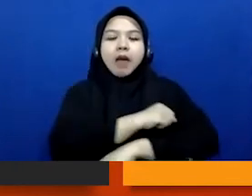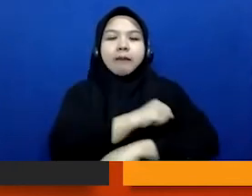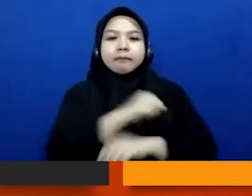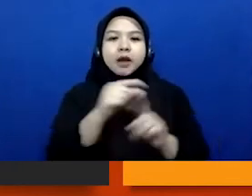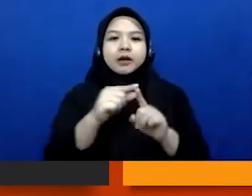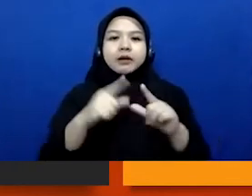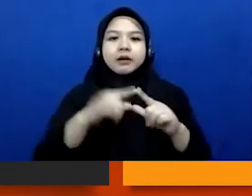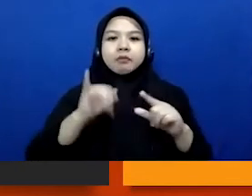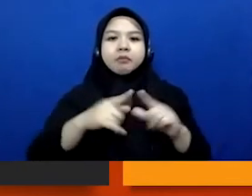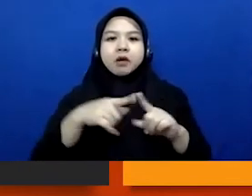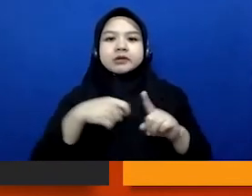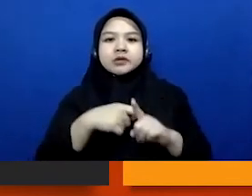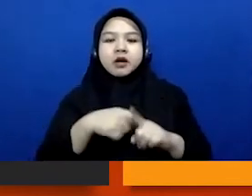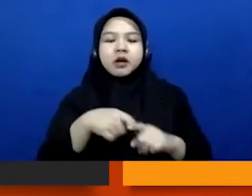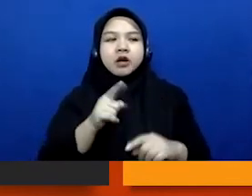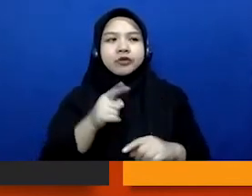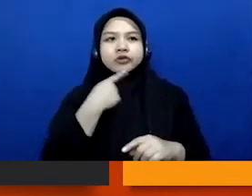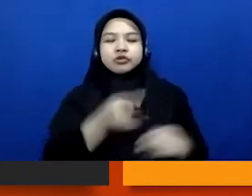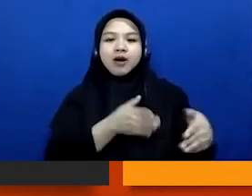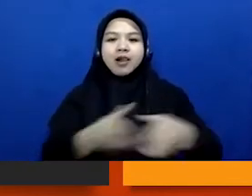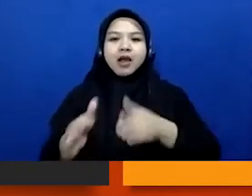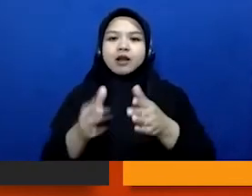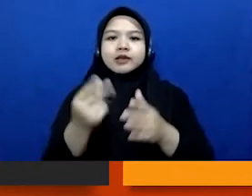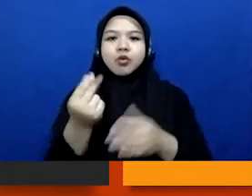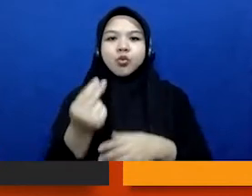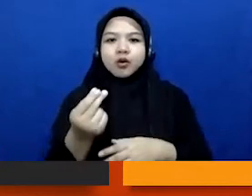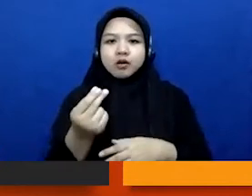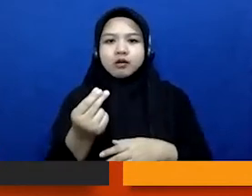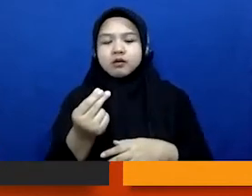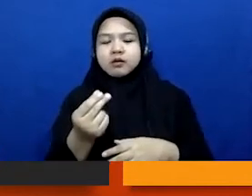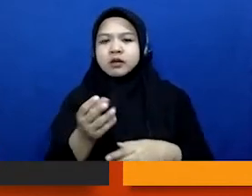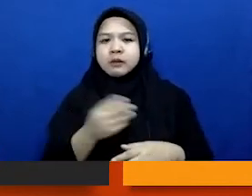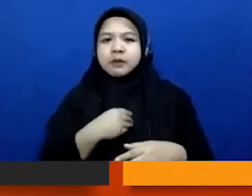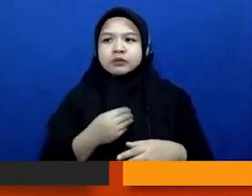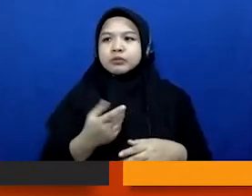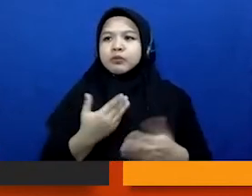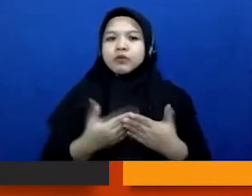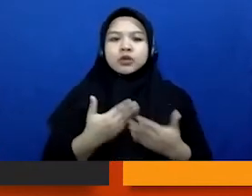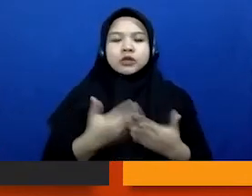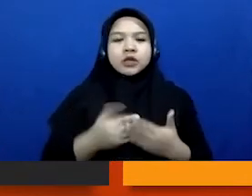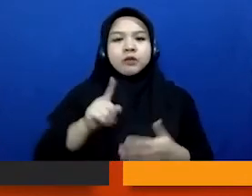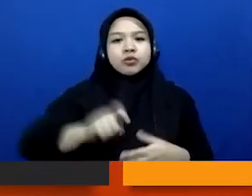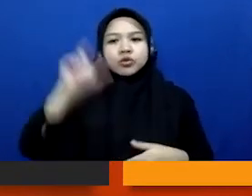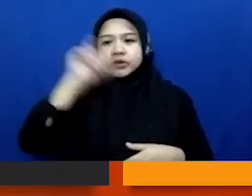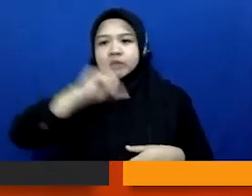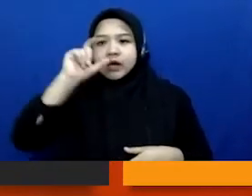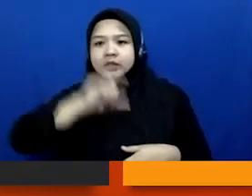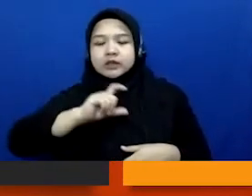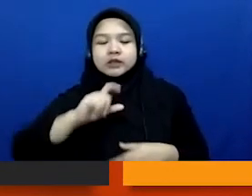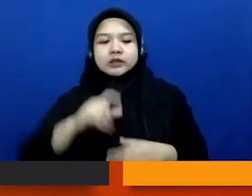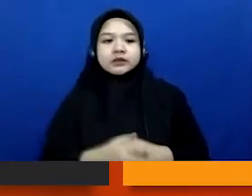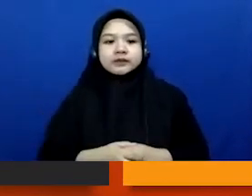aliran uang gitu kan nah apa itu bukti-bukti yang perlu dicari dari money trail